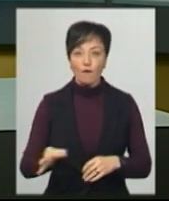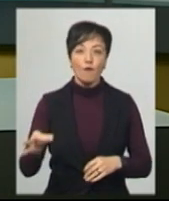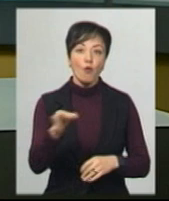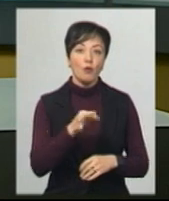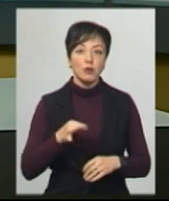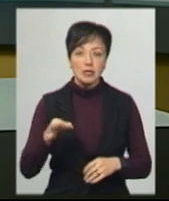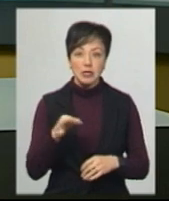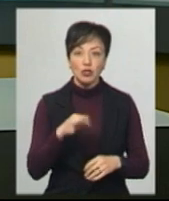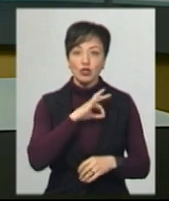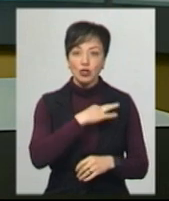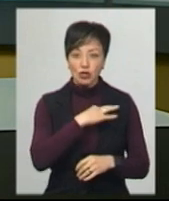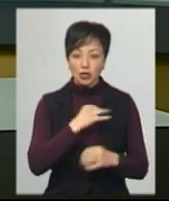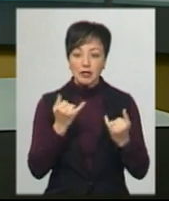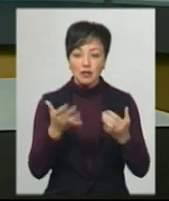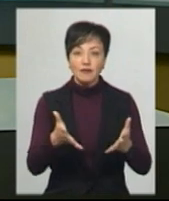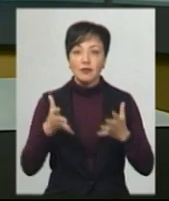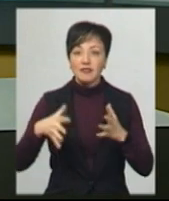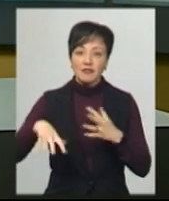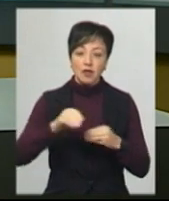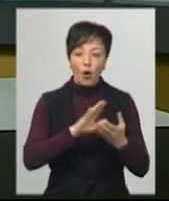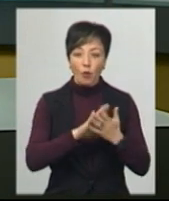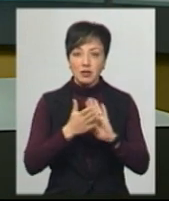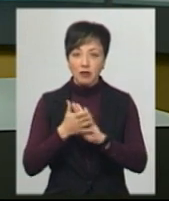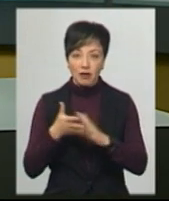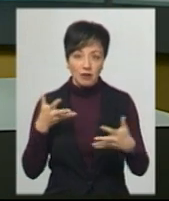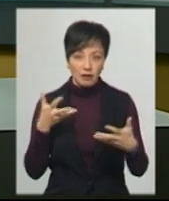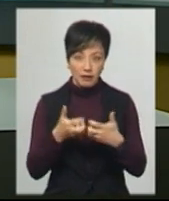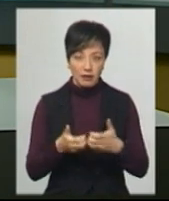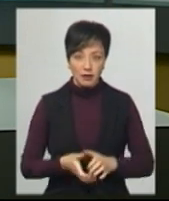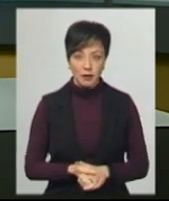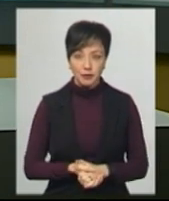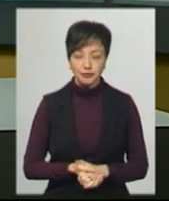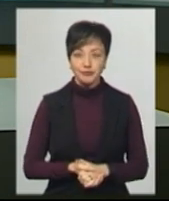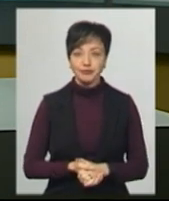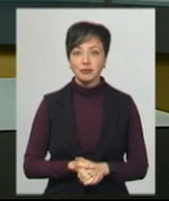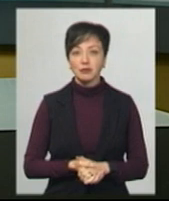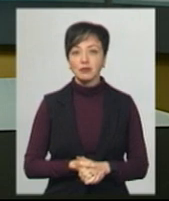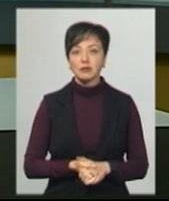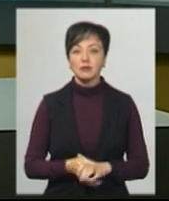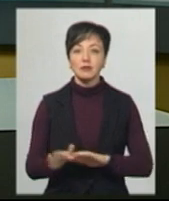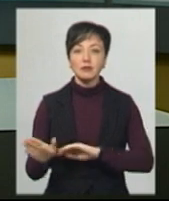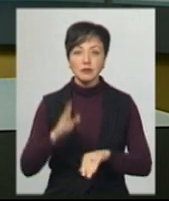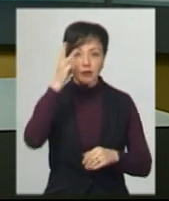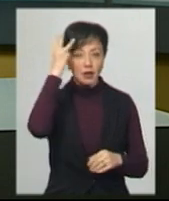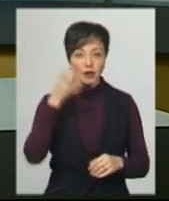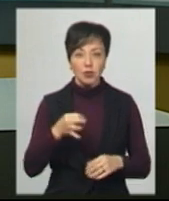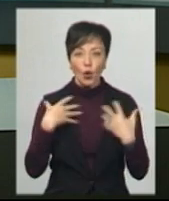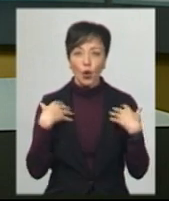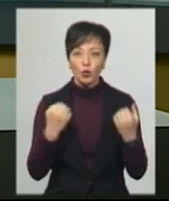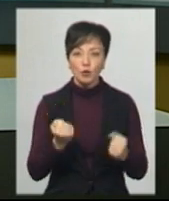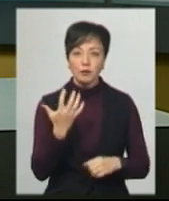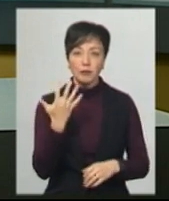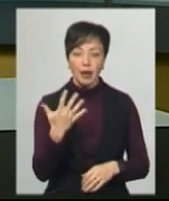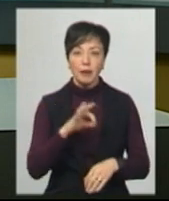Інни Глеги, слідчі встановлюють усі обставини дорожньо-транспортної пригоди. На Хмельниччині одужали ще